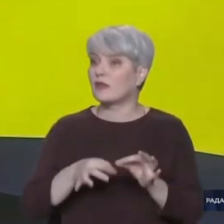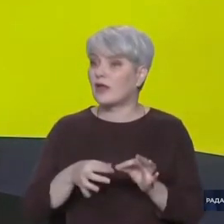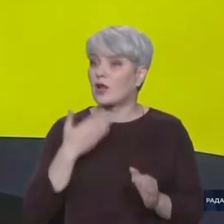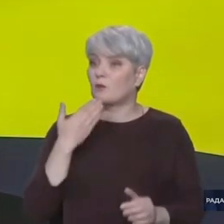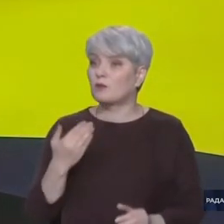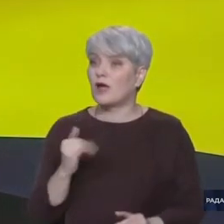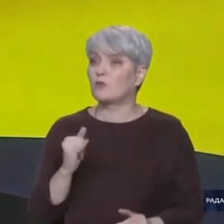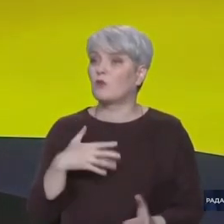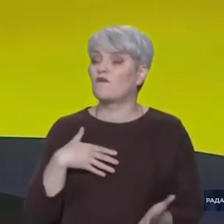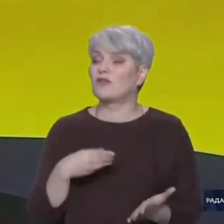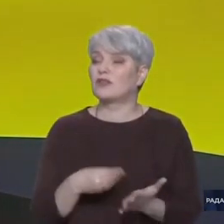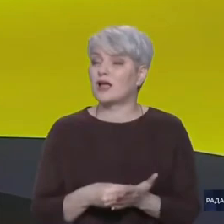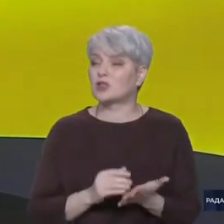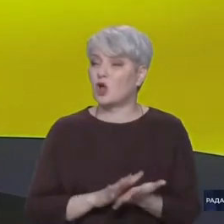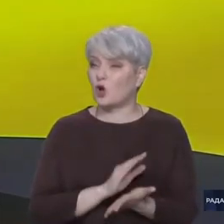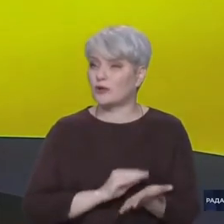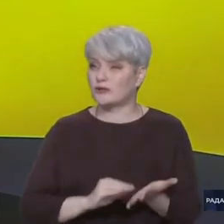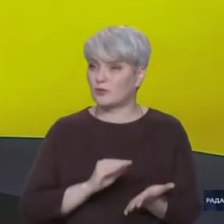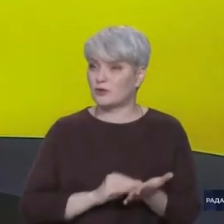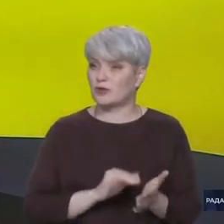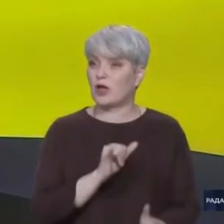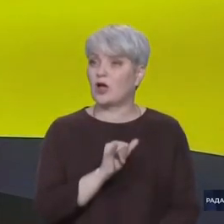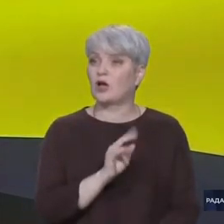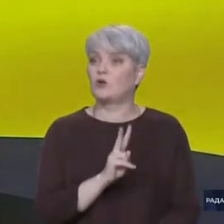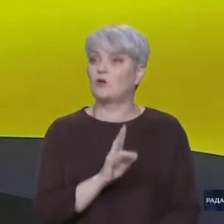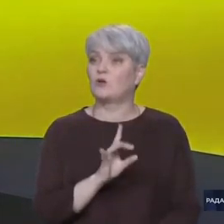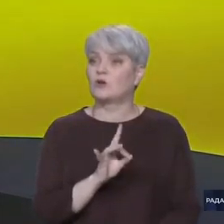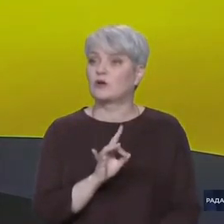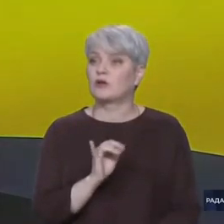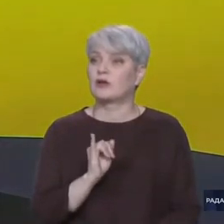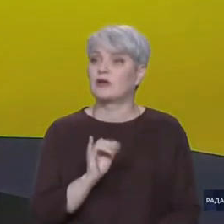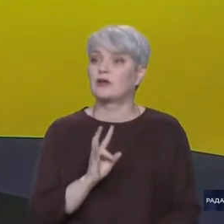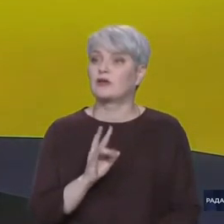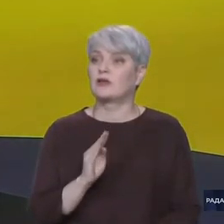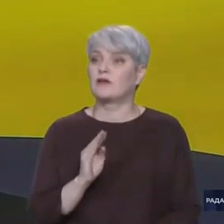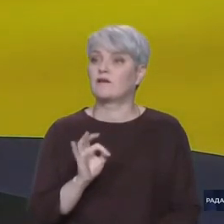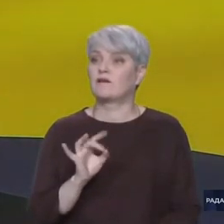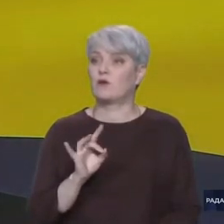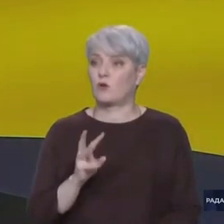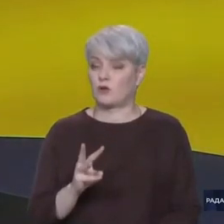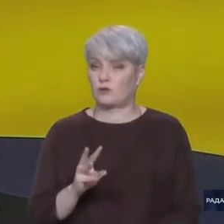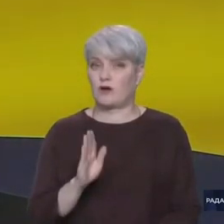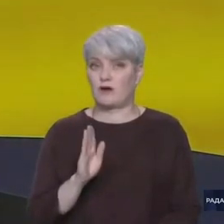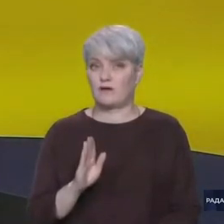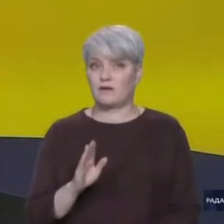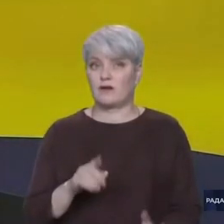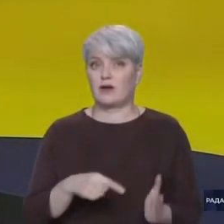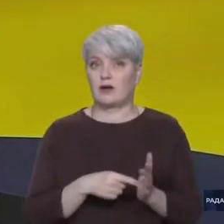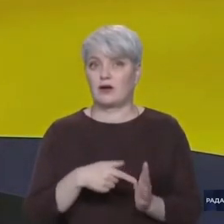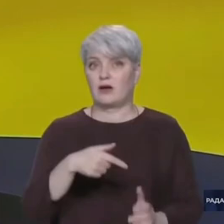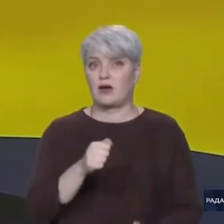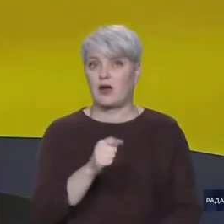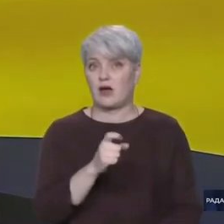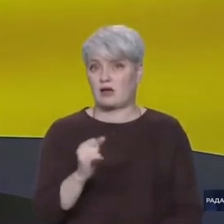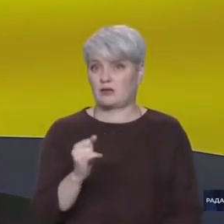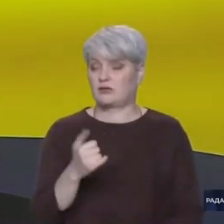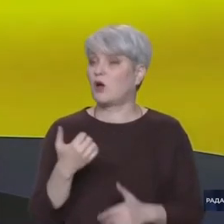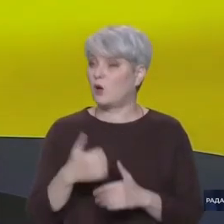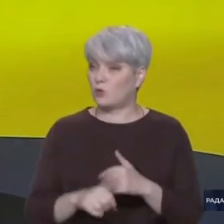кореспондента «Укринформу» в ГААЗі Ірини Драбок. Ірину, вітаю. Чи розпочалася вже робота,